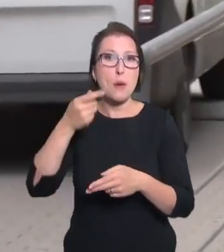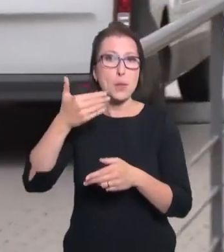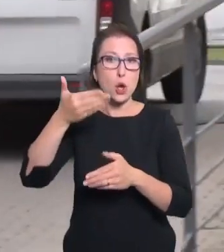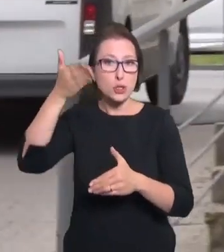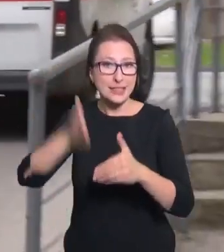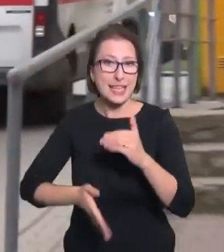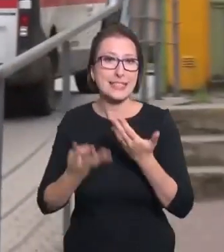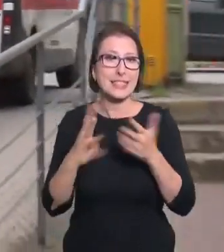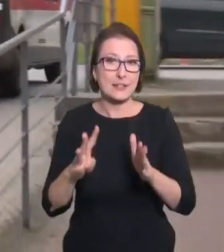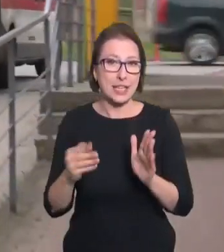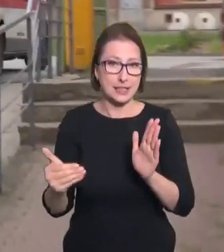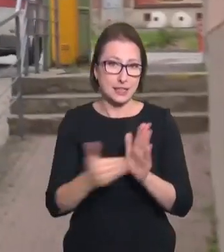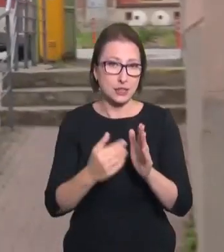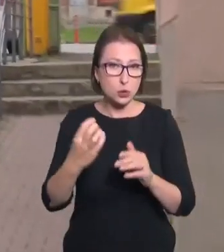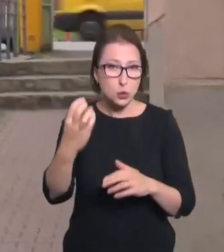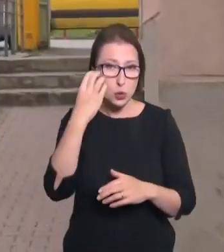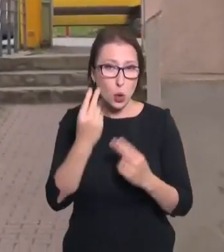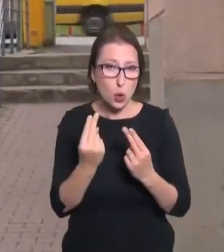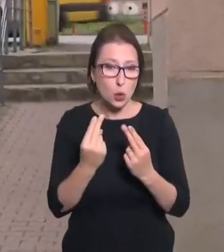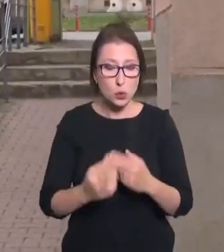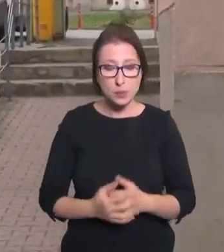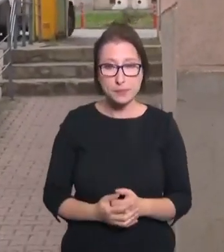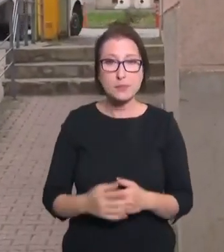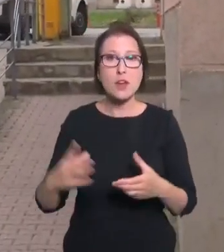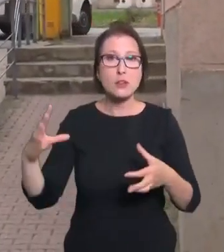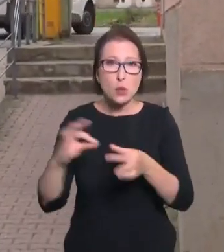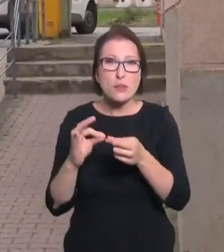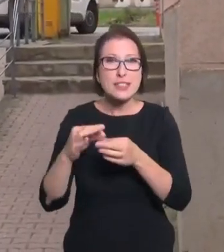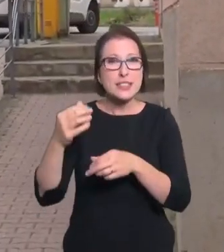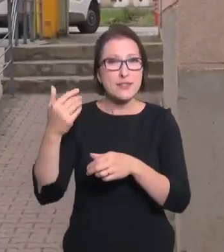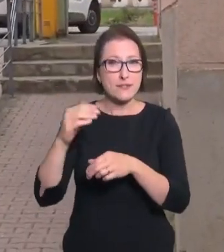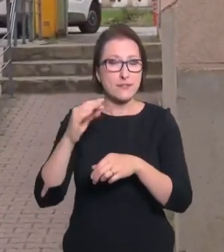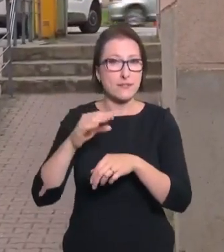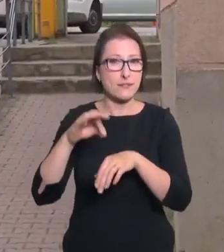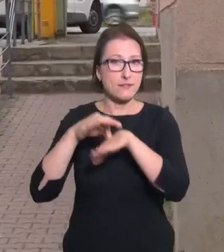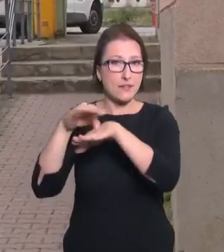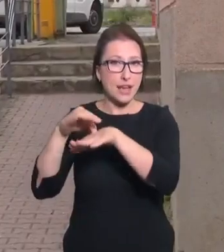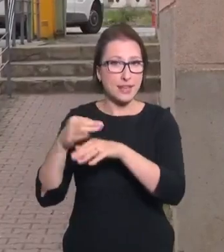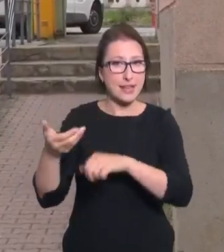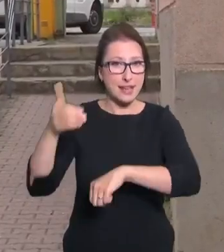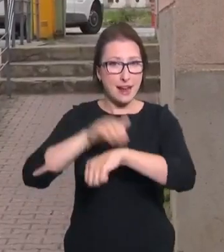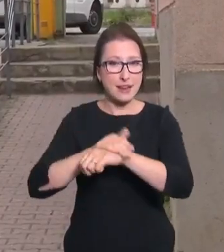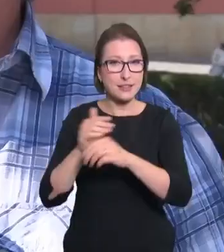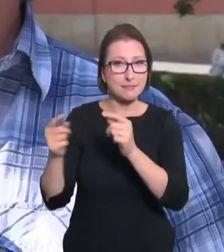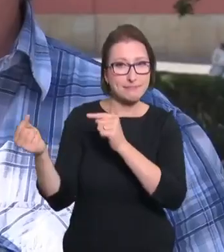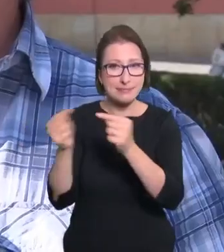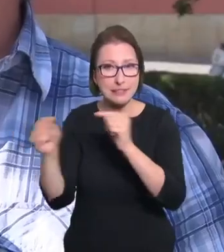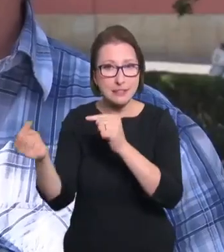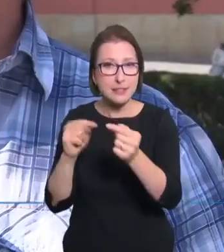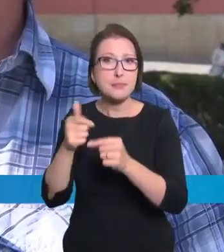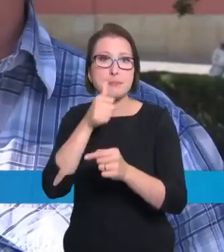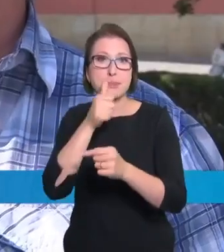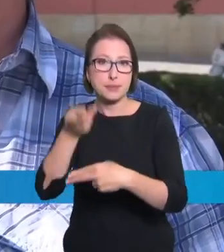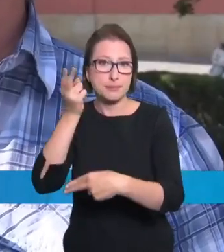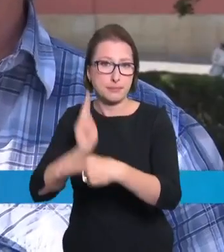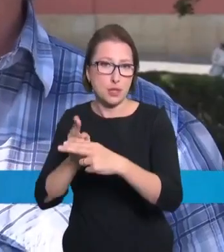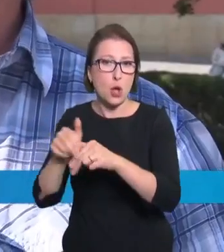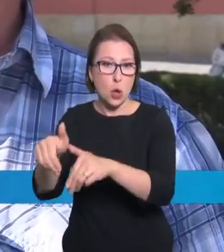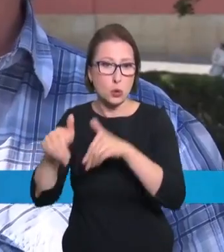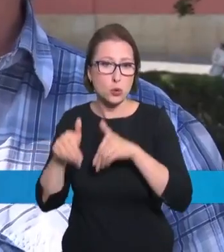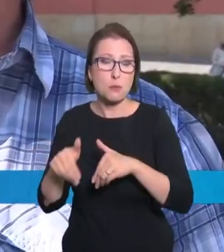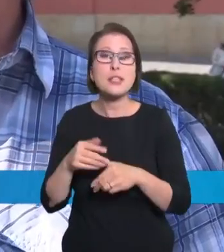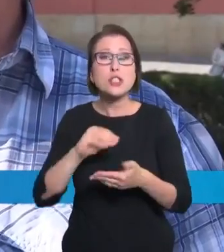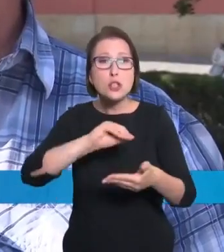Nápad vedení města přerostl ve spor v zastupitelstvu. Jeden z jeho členů na protest ze své funkce odstoupil. Ta smlouva není dobrá.